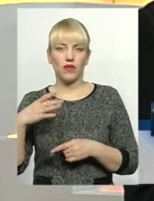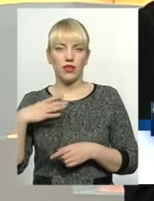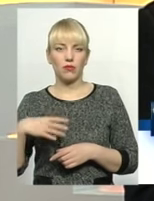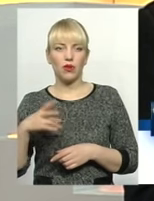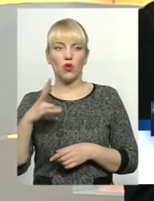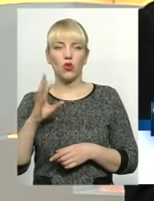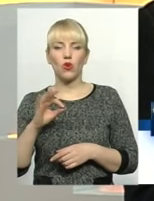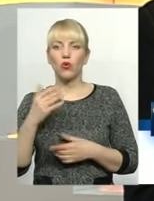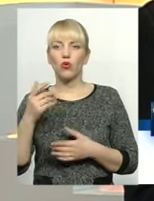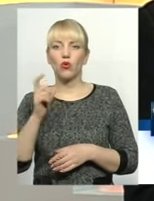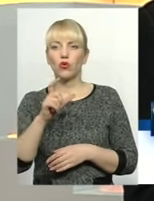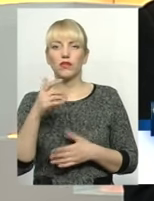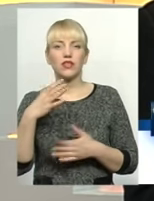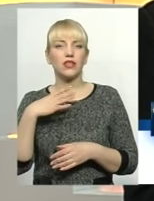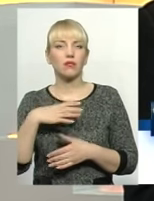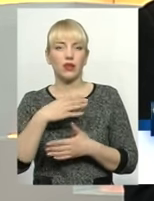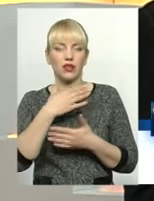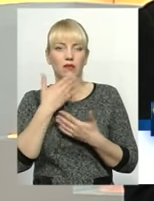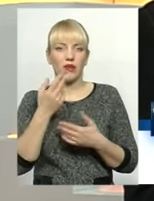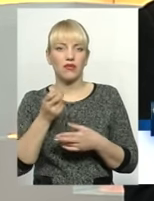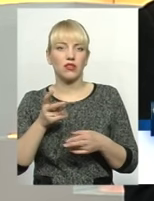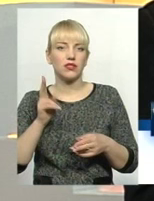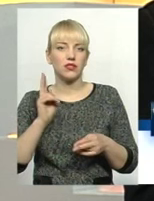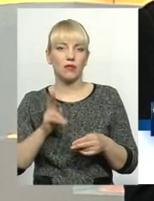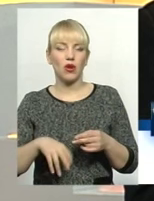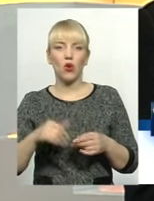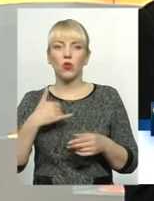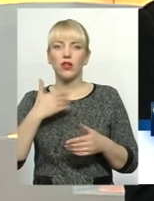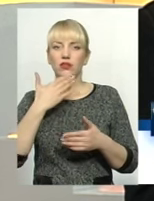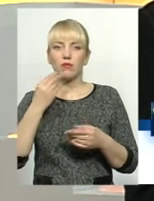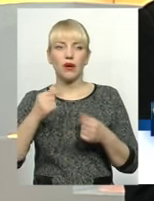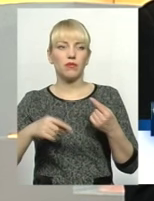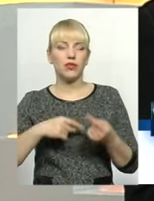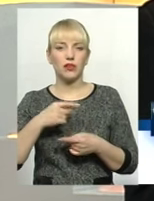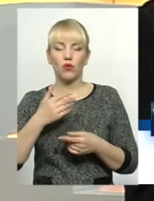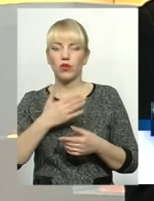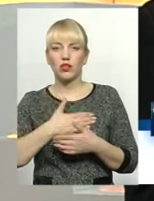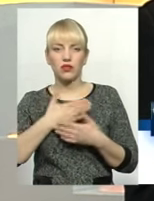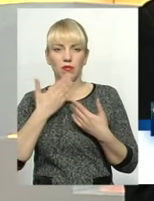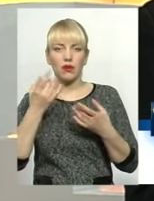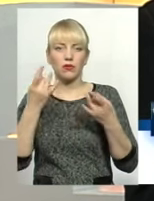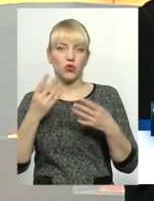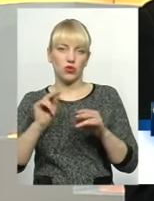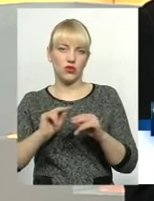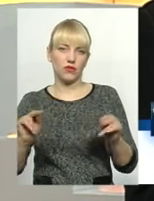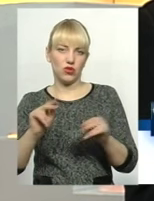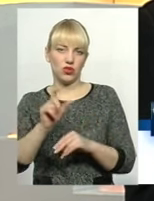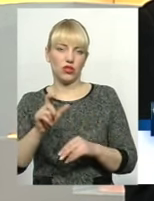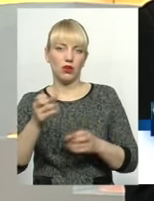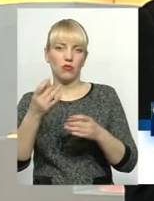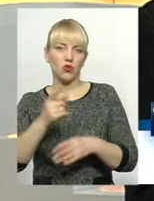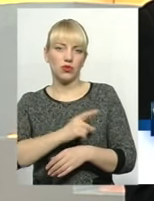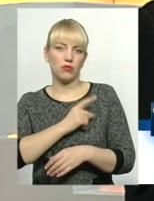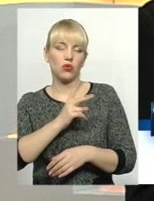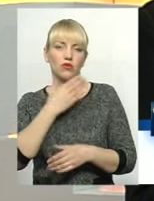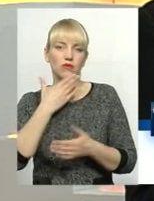терпіння вже обривається. Справа тим, що у нас немає бізнесменів, у нас немає комерсантів, у нас прості вчителі, прості майстри, які не